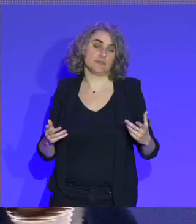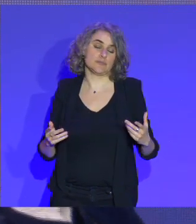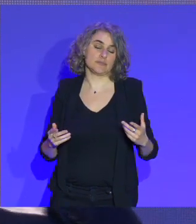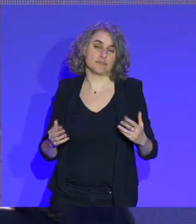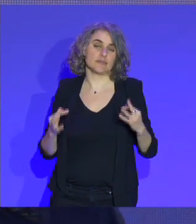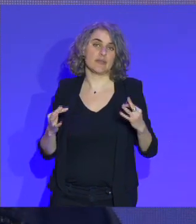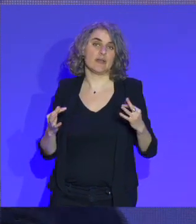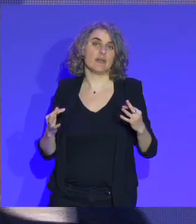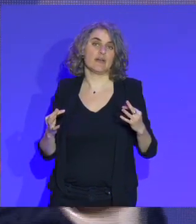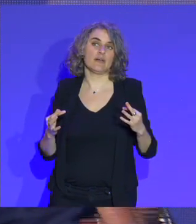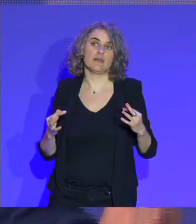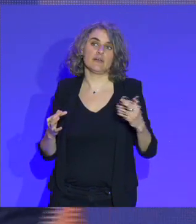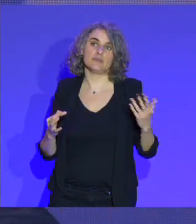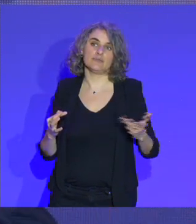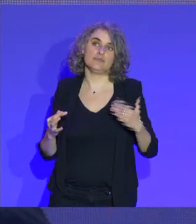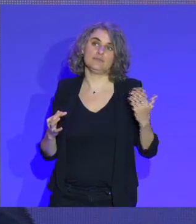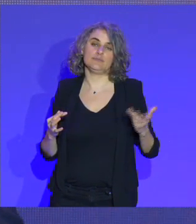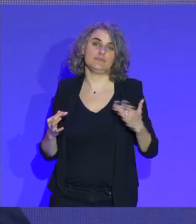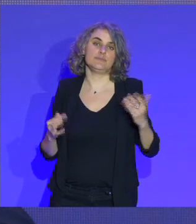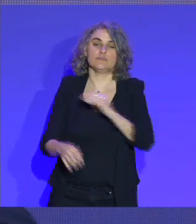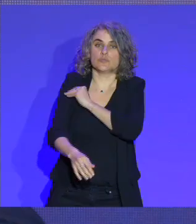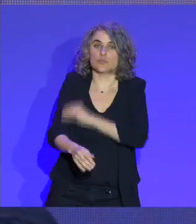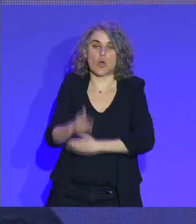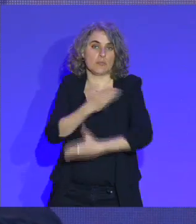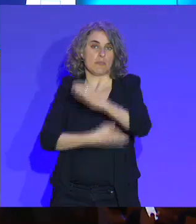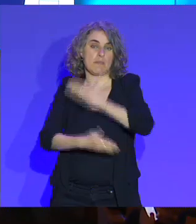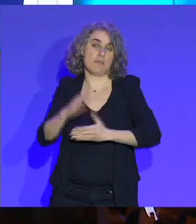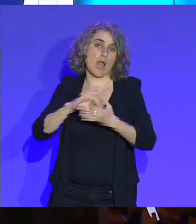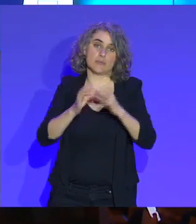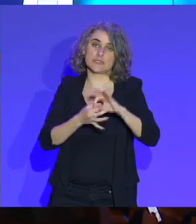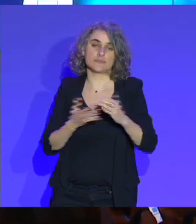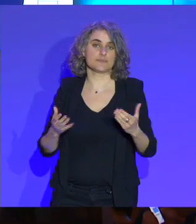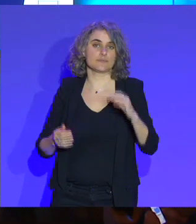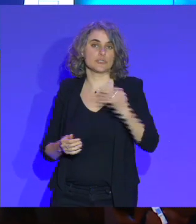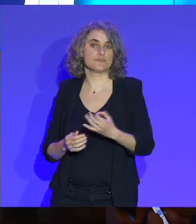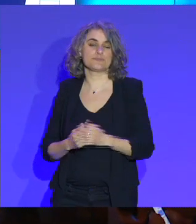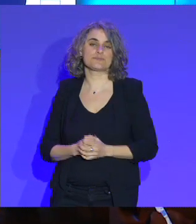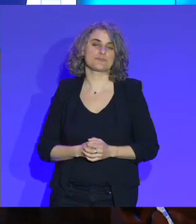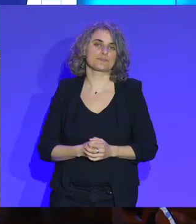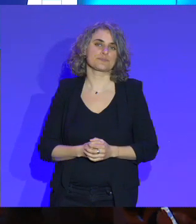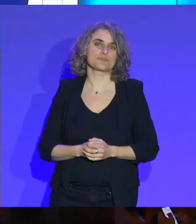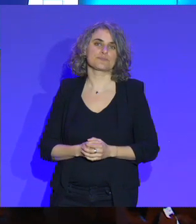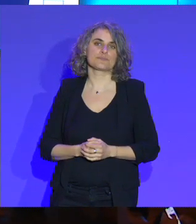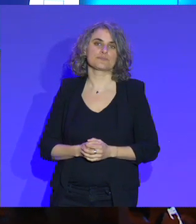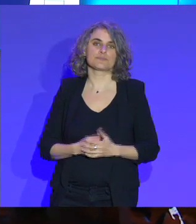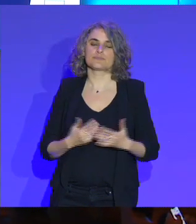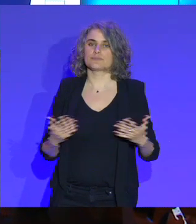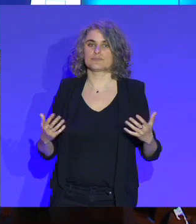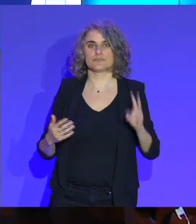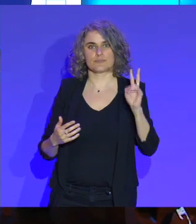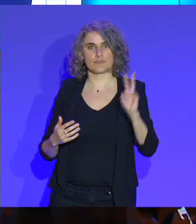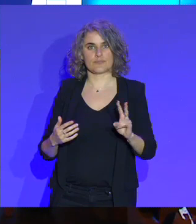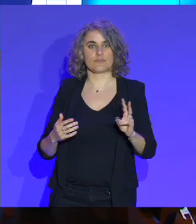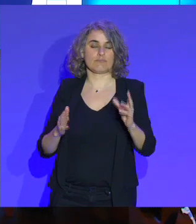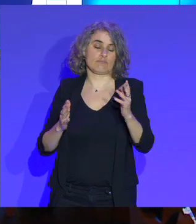tout le sport paralympique. C'est un symbole,